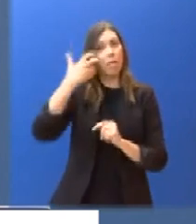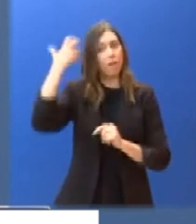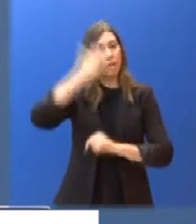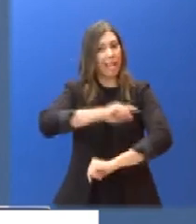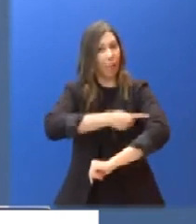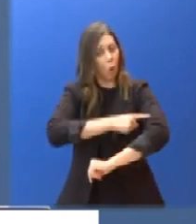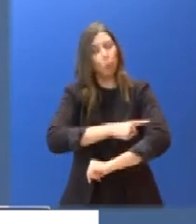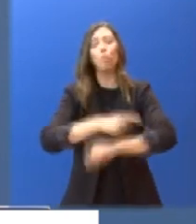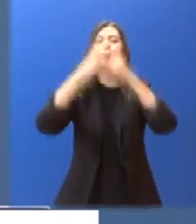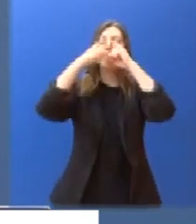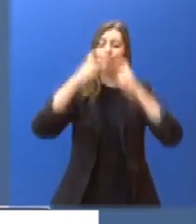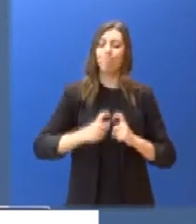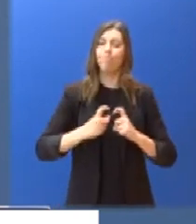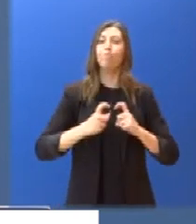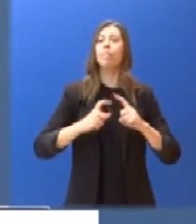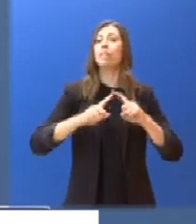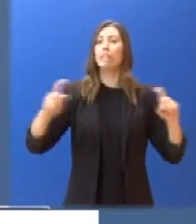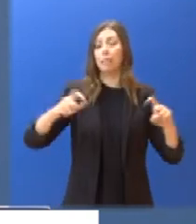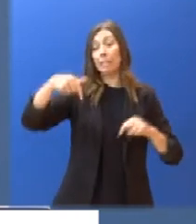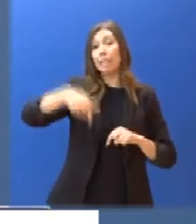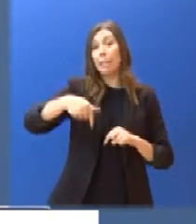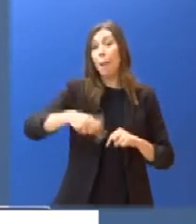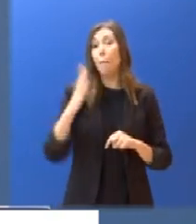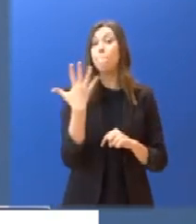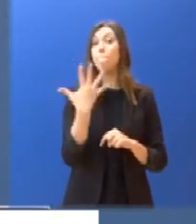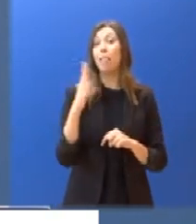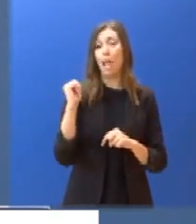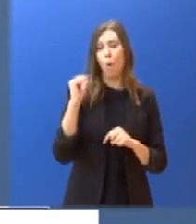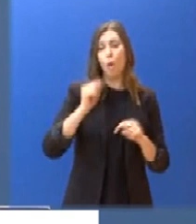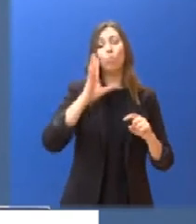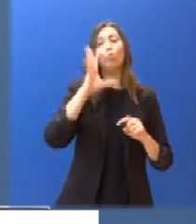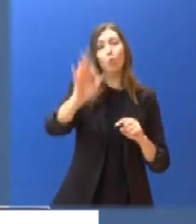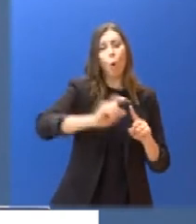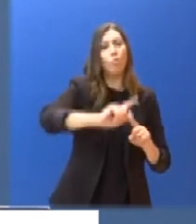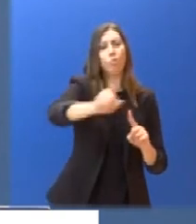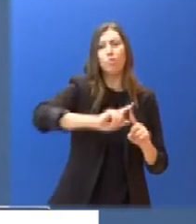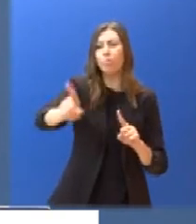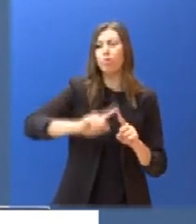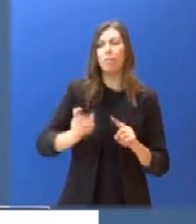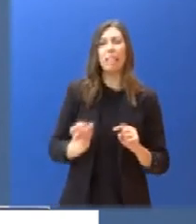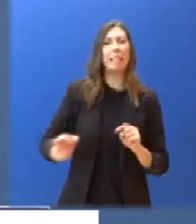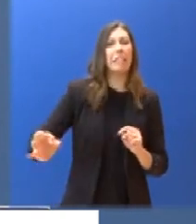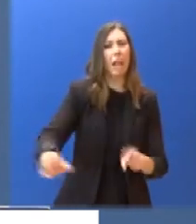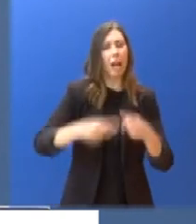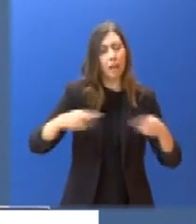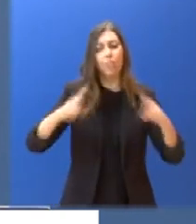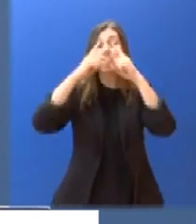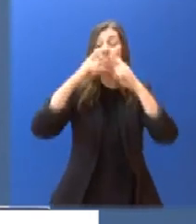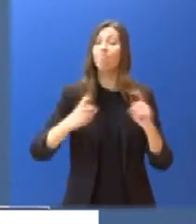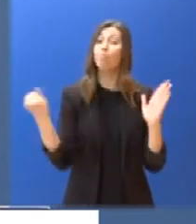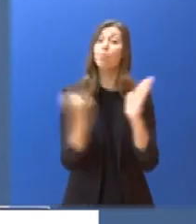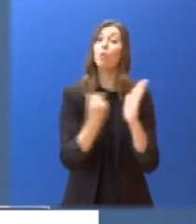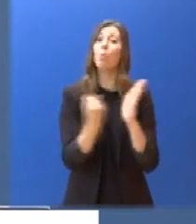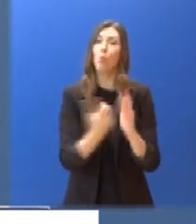ενηλίκων προς τα νησιά θα γίνονται από σήμερα μόνο με επιστοποιητικό εμβολιασμού ή νόσησης ή αρνητικό τεστ PCR των